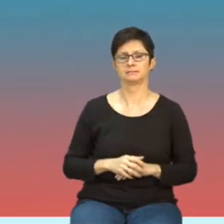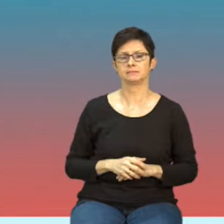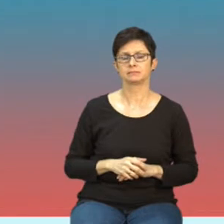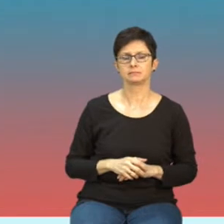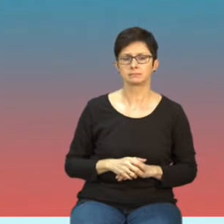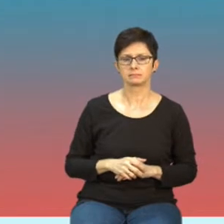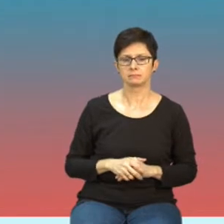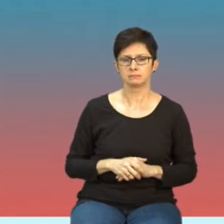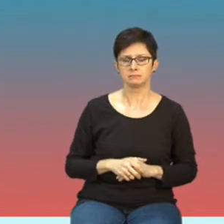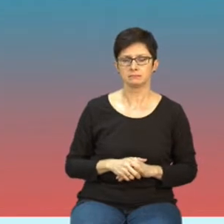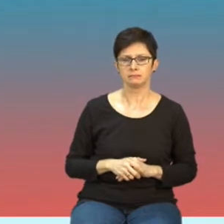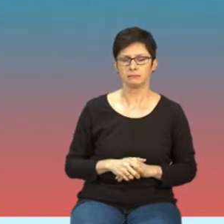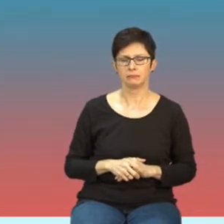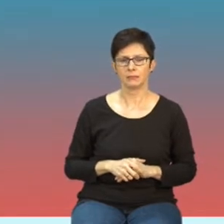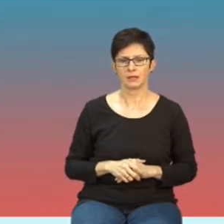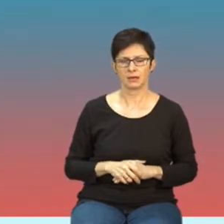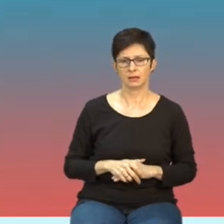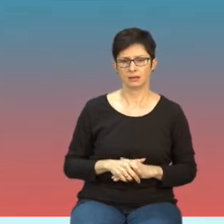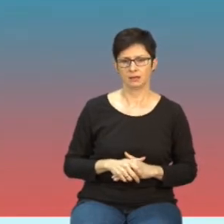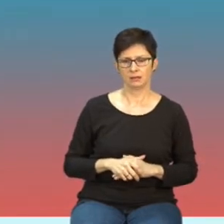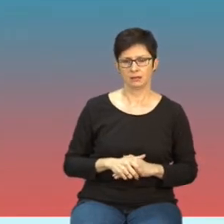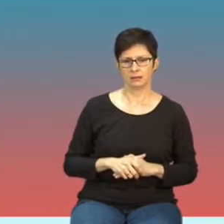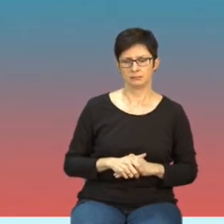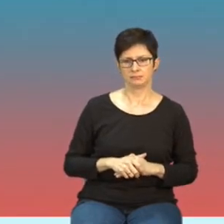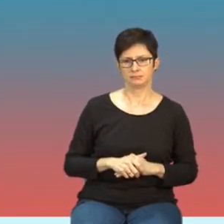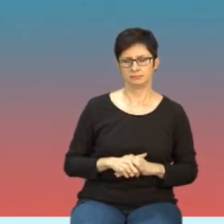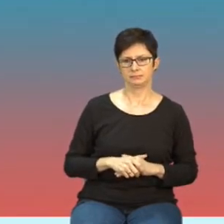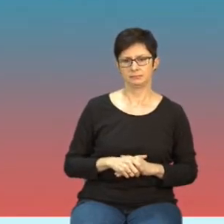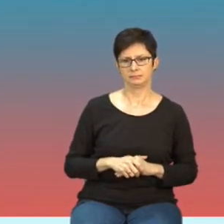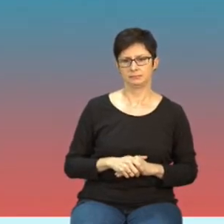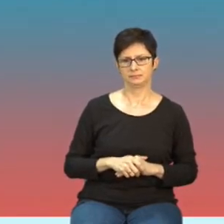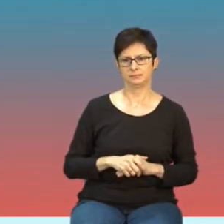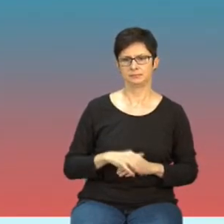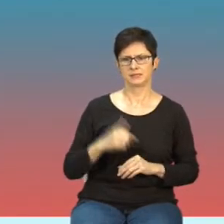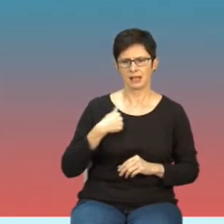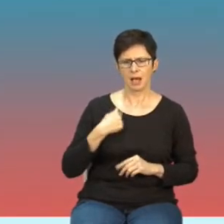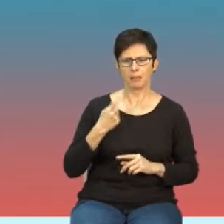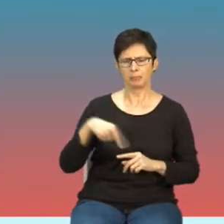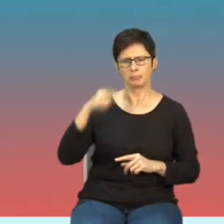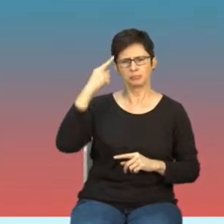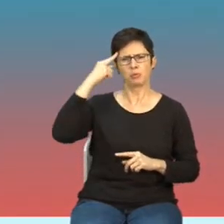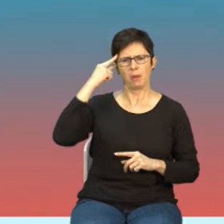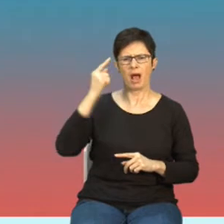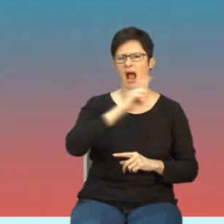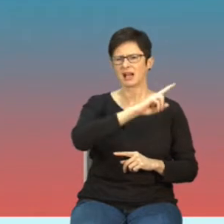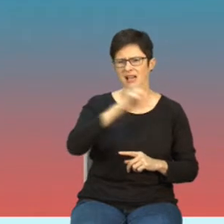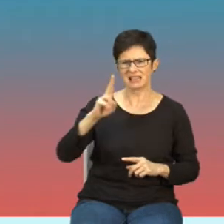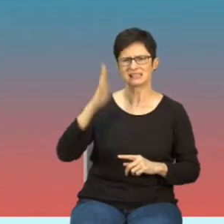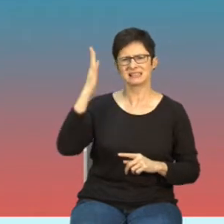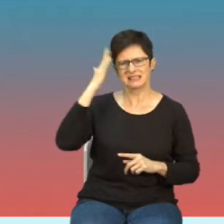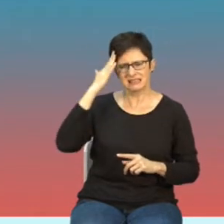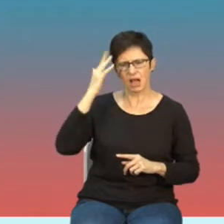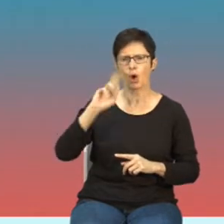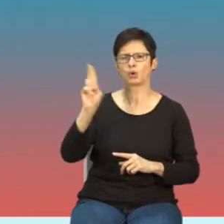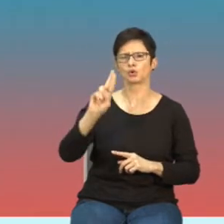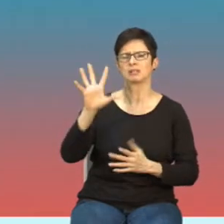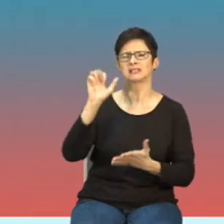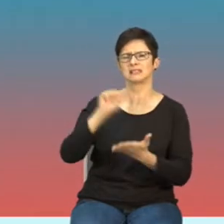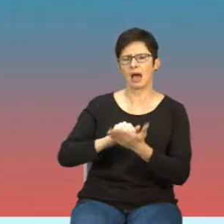I tutaj, proszę Państwa, przypomnę to oczywiście, każdy z nas zna, który zajmuje się